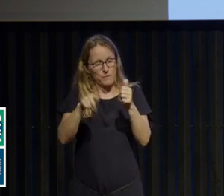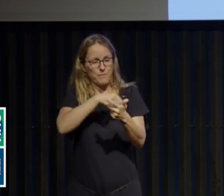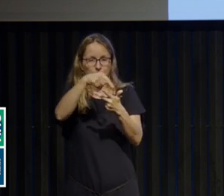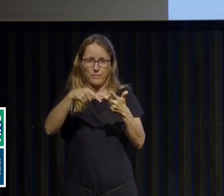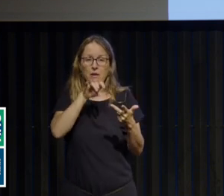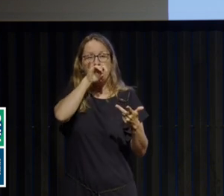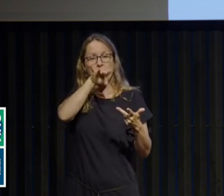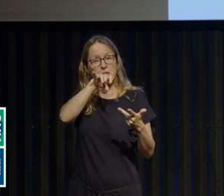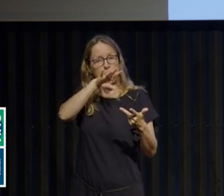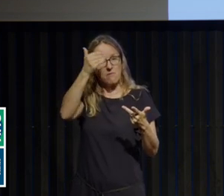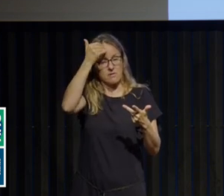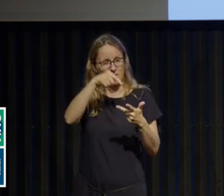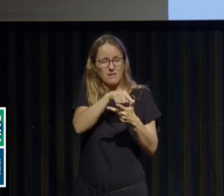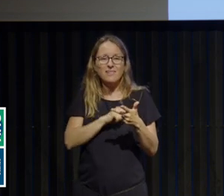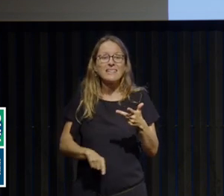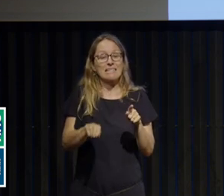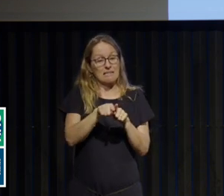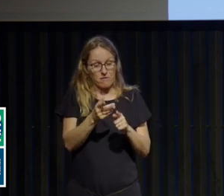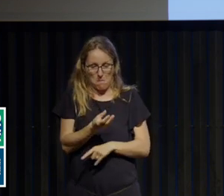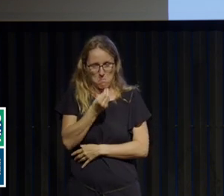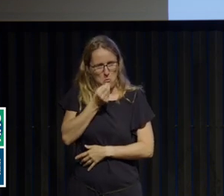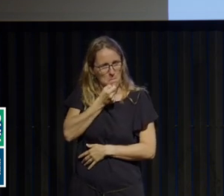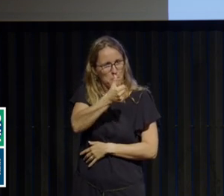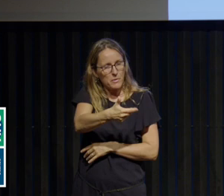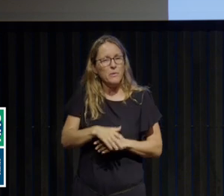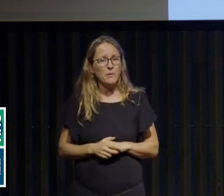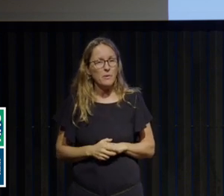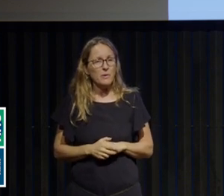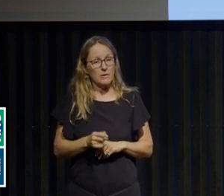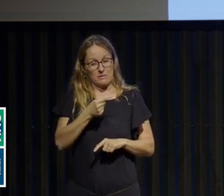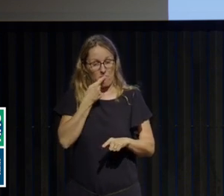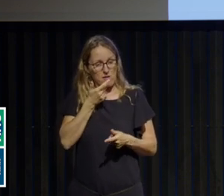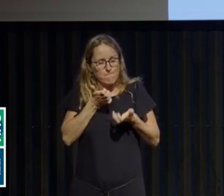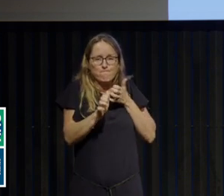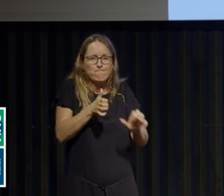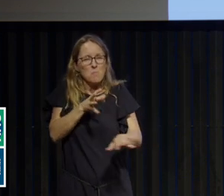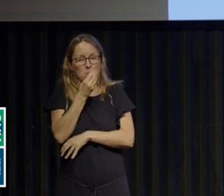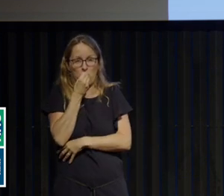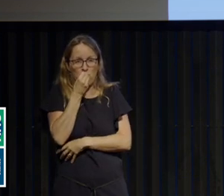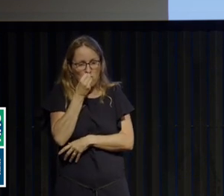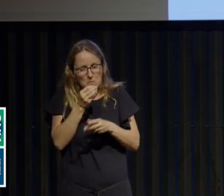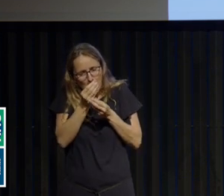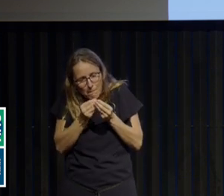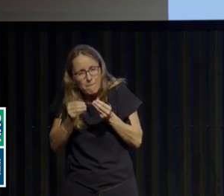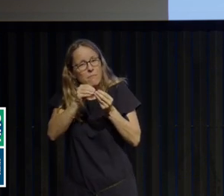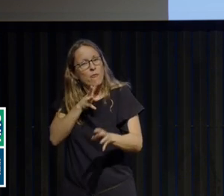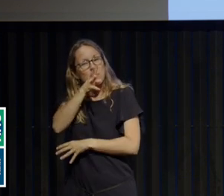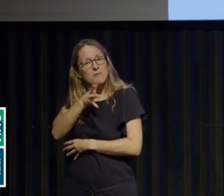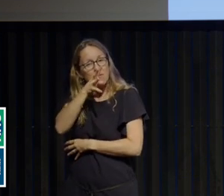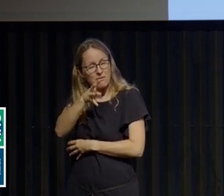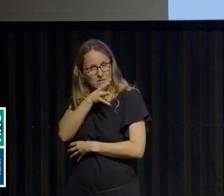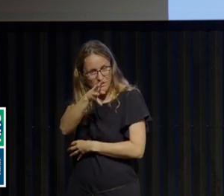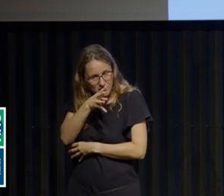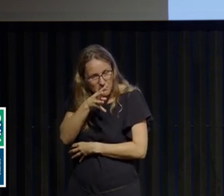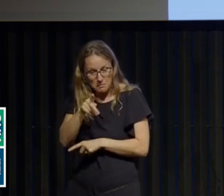mentale, qui passe par une diminution des apports alimentaires, ce qu va appeler la restriction, parfois associée à des vomissements, qui conduit donc